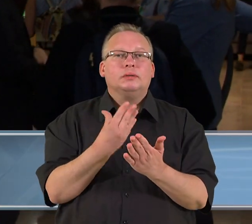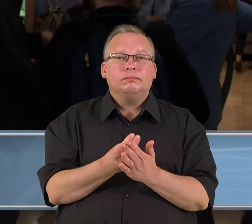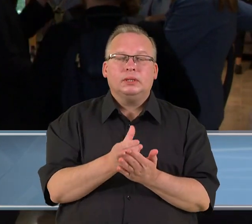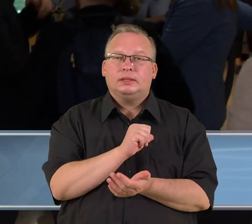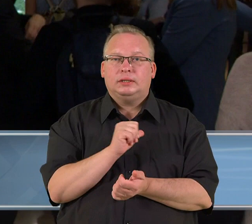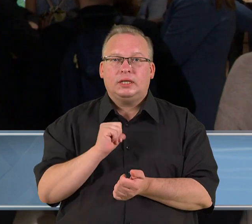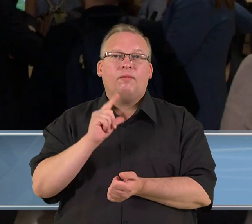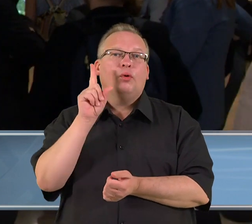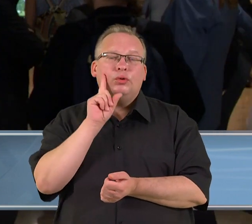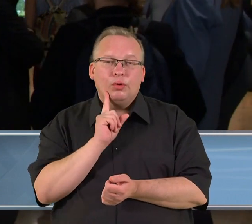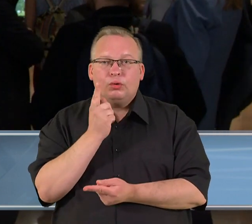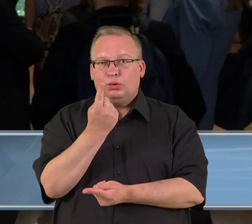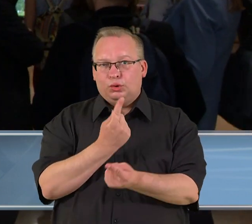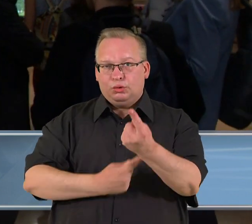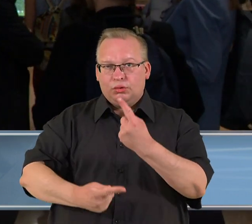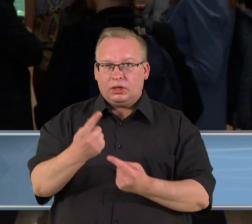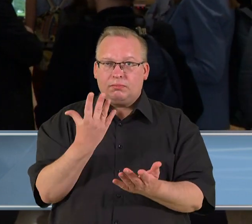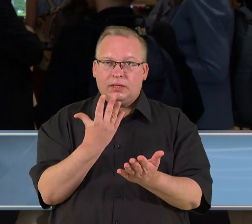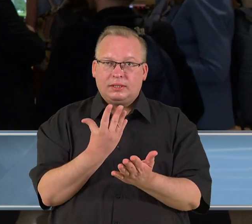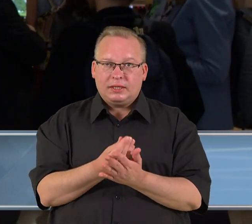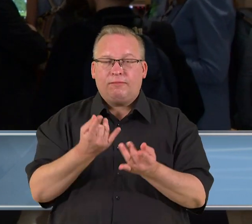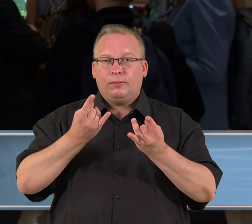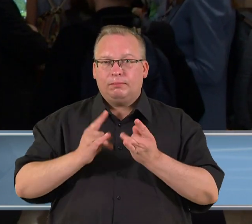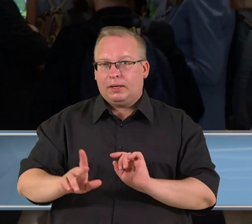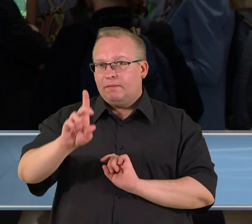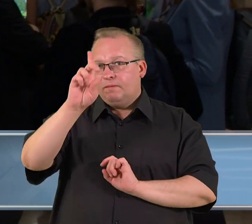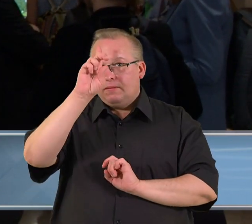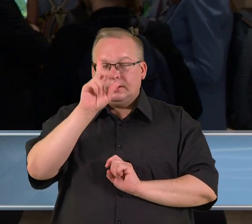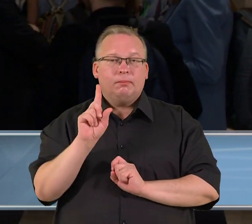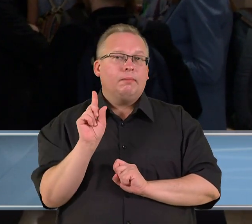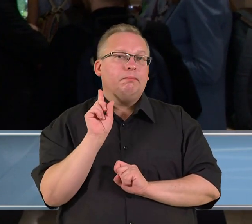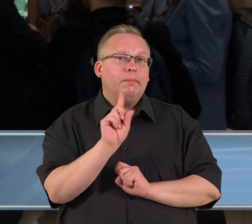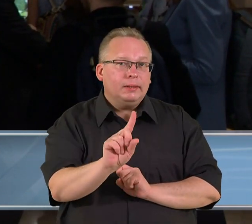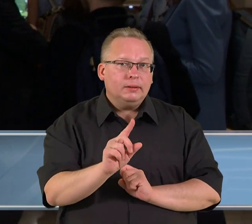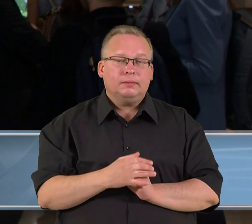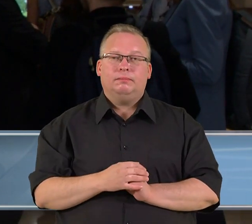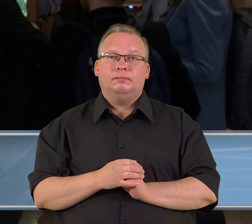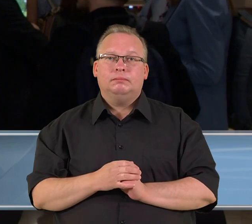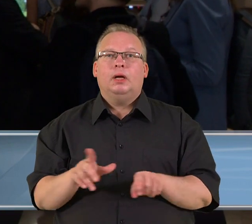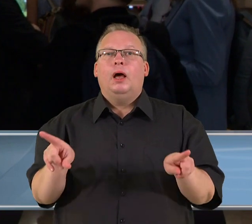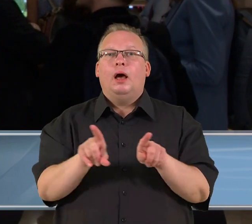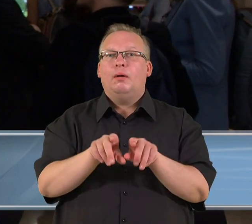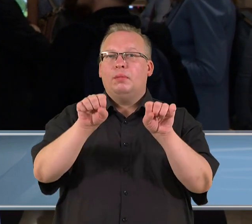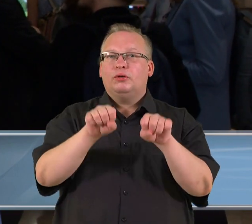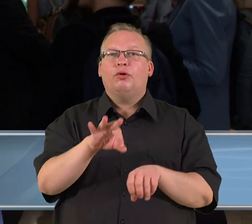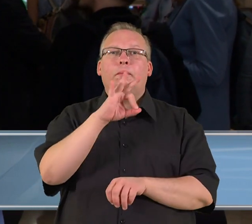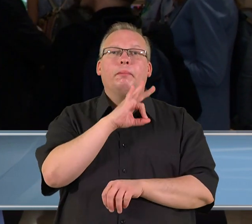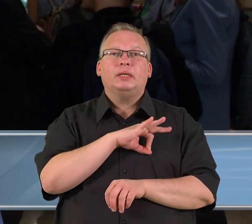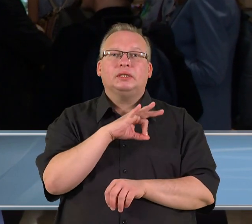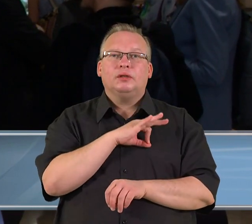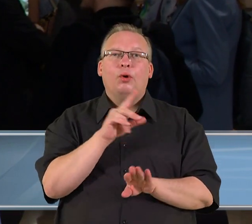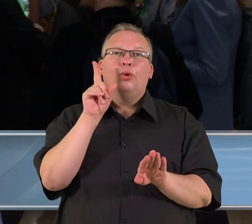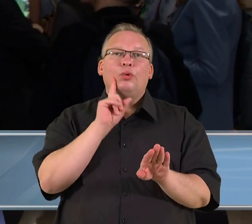pasirinkti grįžti į savo kilmės šalį, bet tokia galimybę pasinaudojo